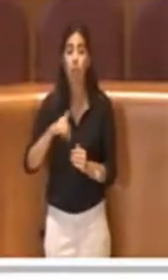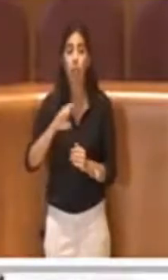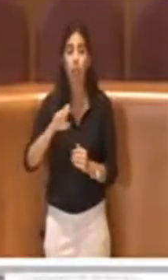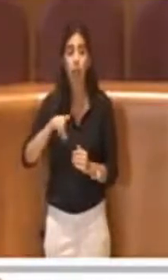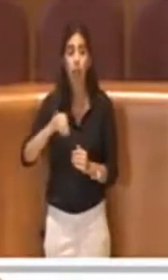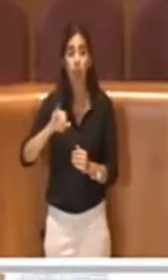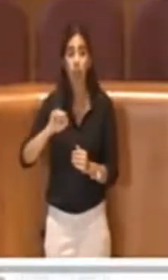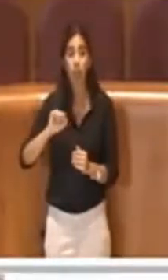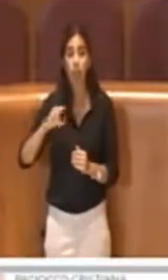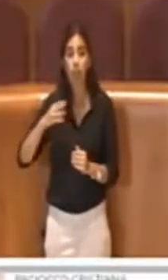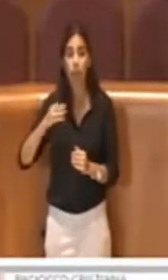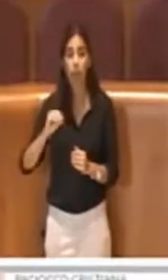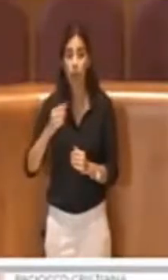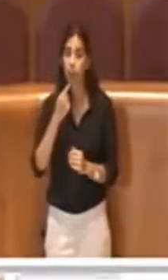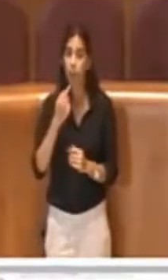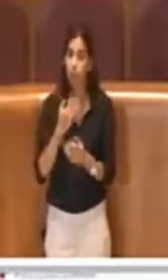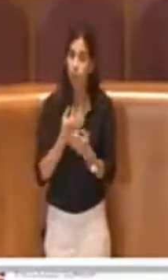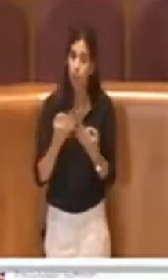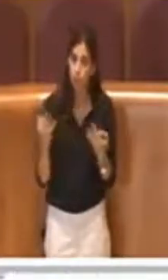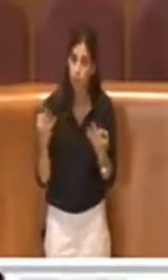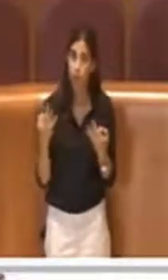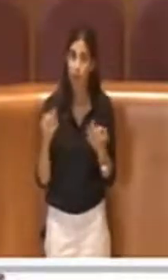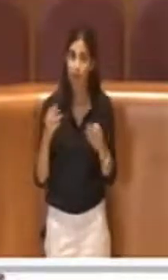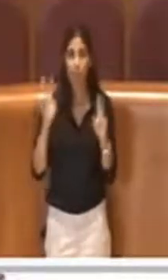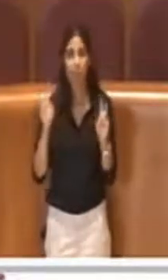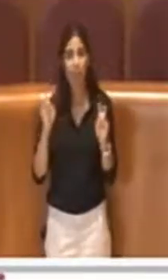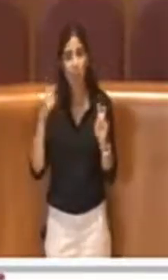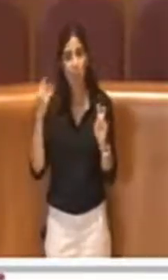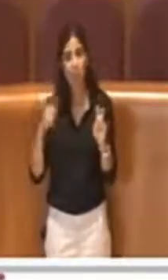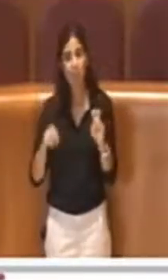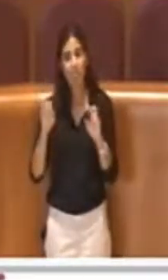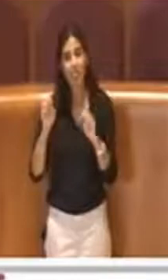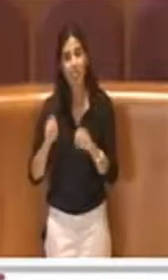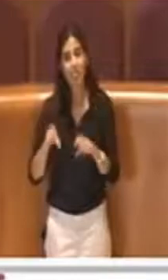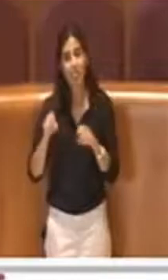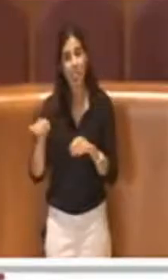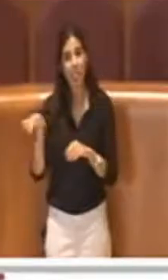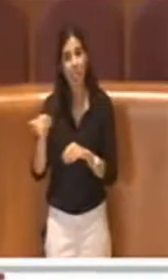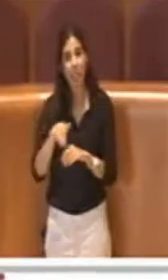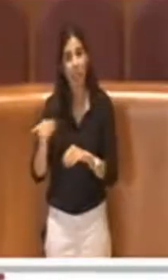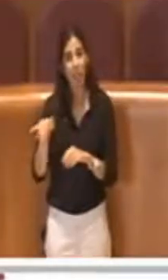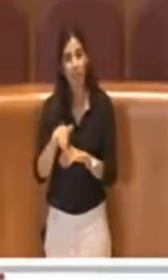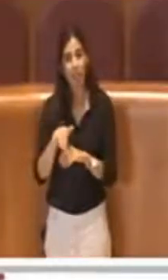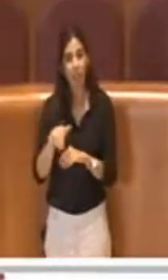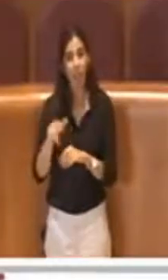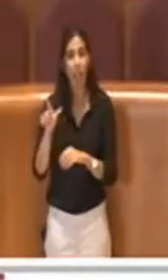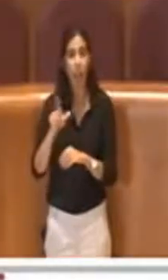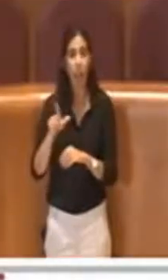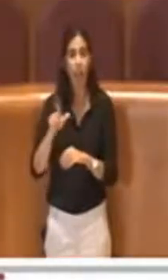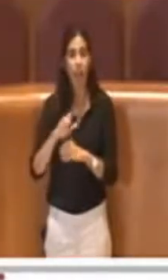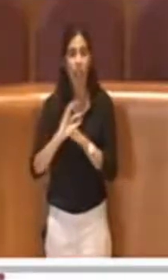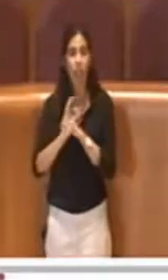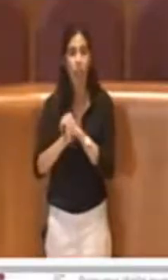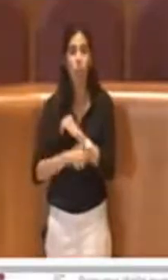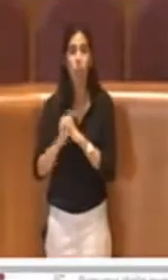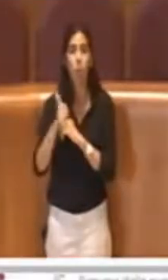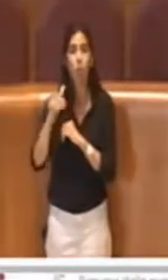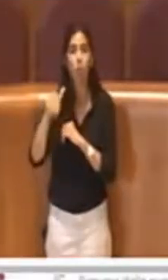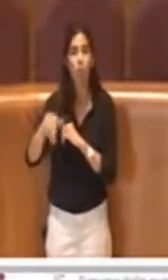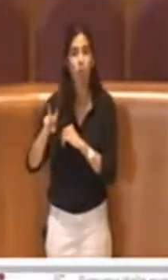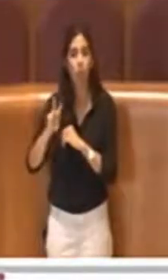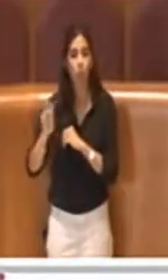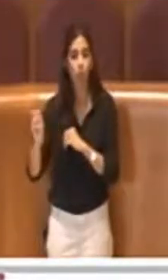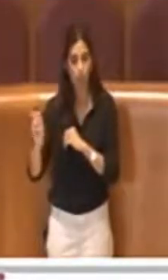della discarica di Nerti su Piala Laurentina, chilometro 11.200, denominata anche ex Cava